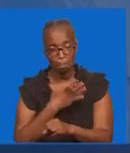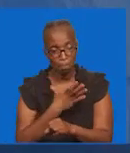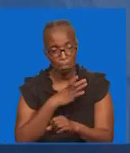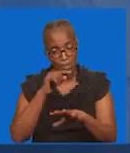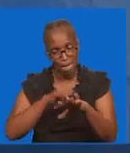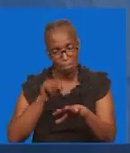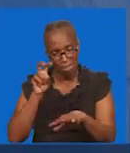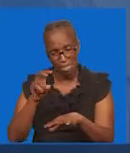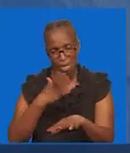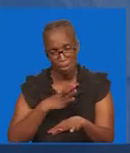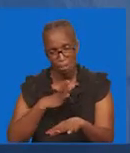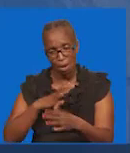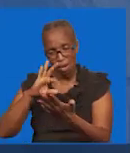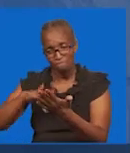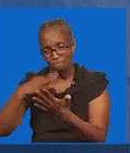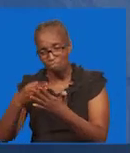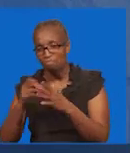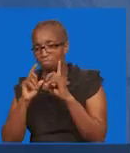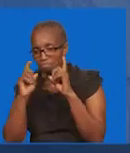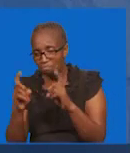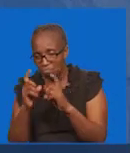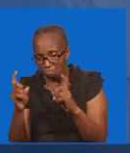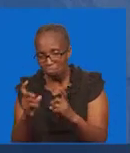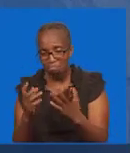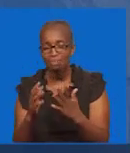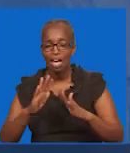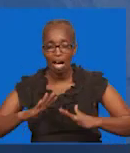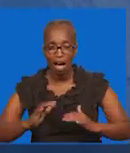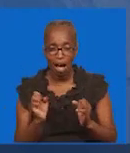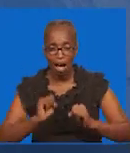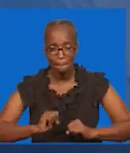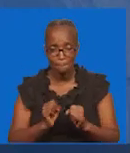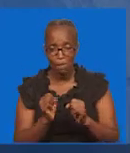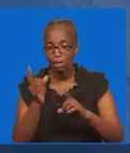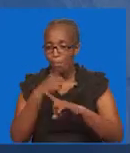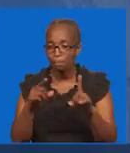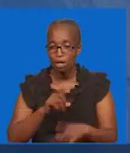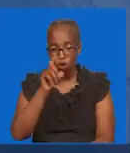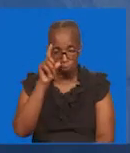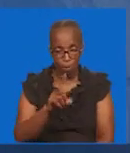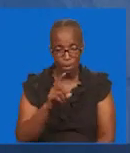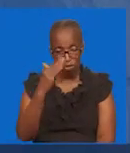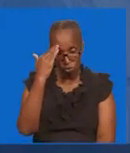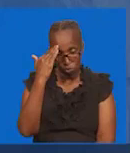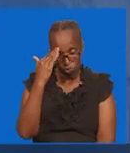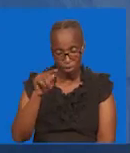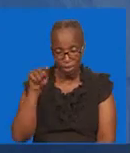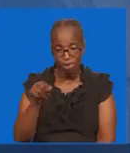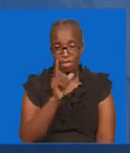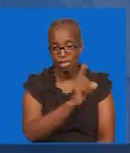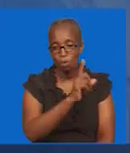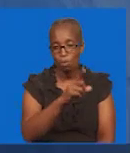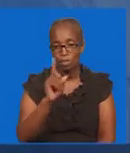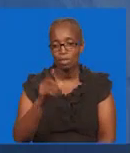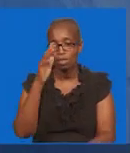wanafuraia Wanapona wengine wanaingia katika dhambi Notaka ukapote kwelewa ya kwamba Ili tathari Ili ni honyo ambayo